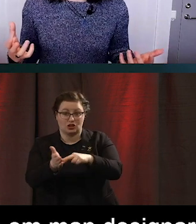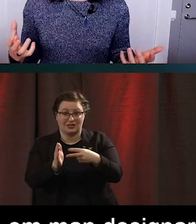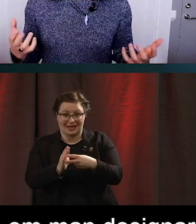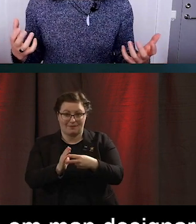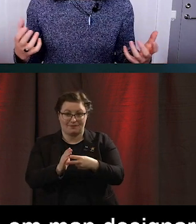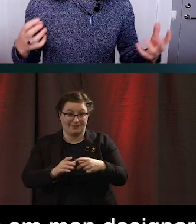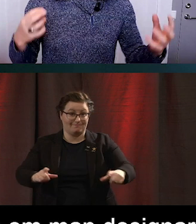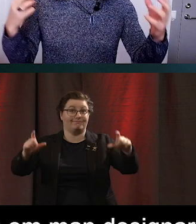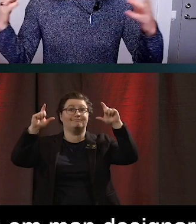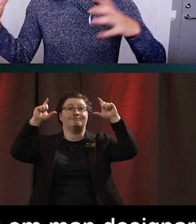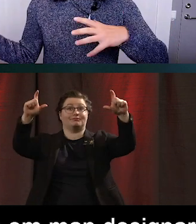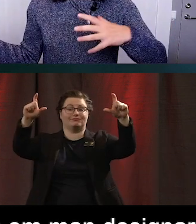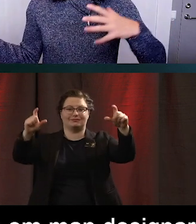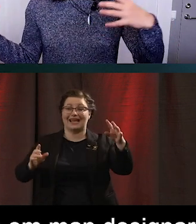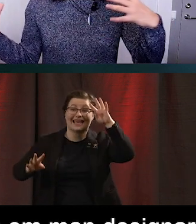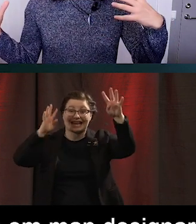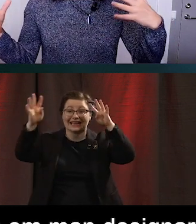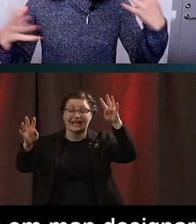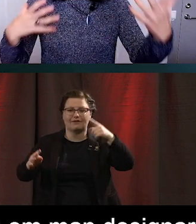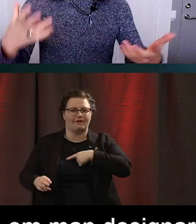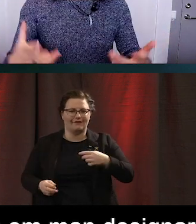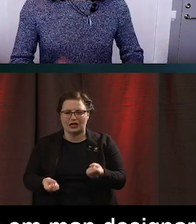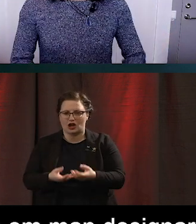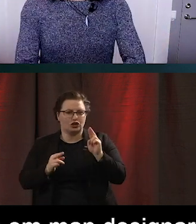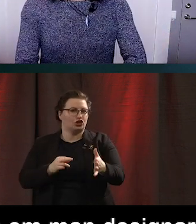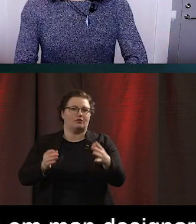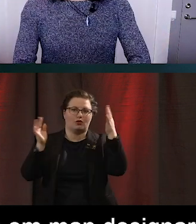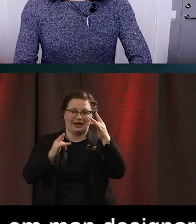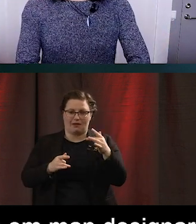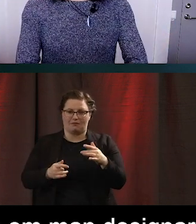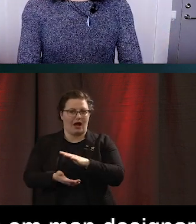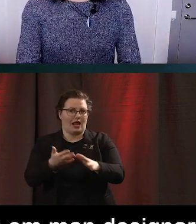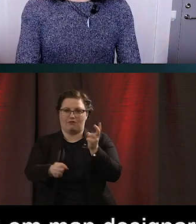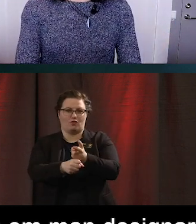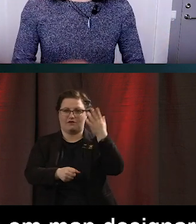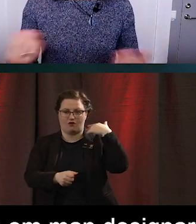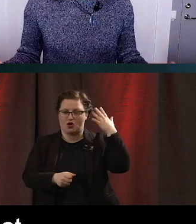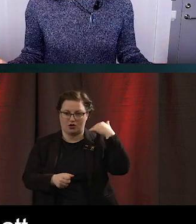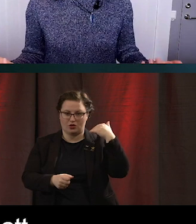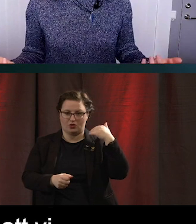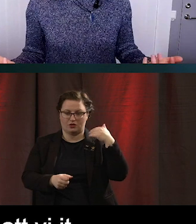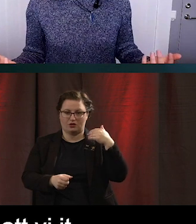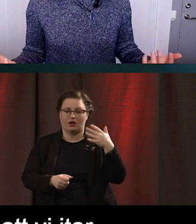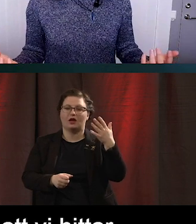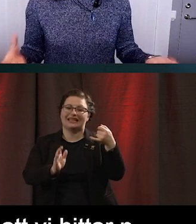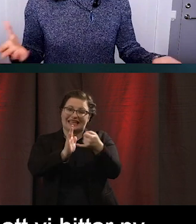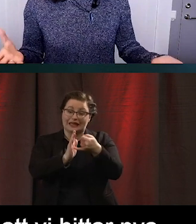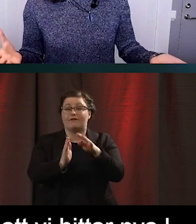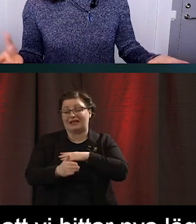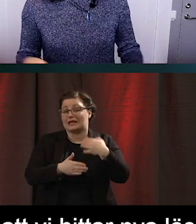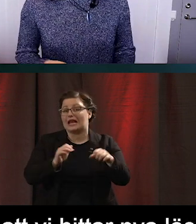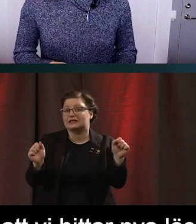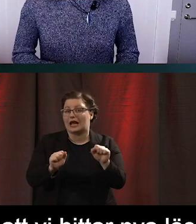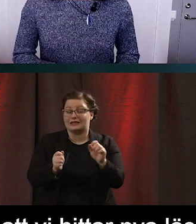Kreativitet betyder att vi löser helt nya problem och det är otestade lösningar. Och då kan det finnas en stresskonnent i sig kanske